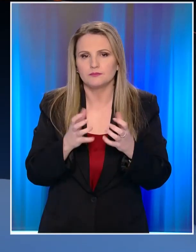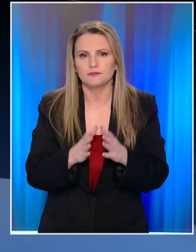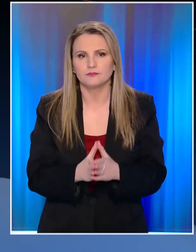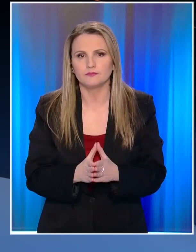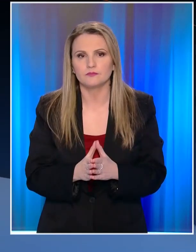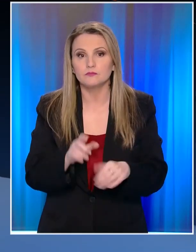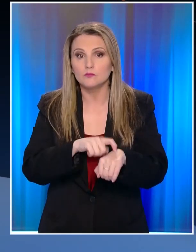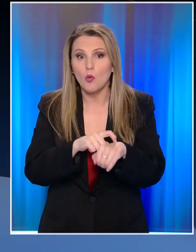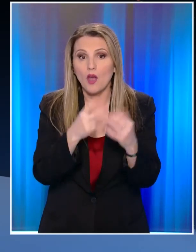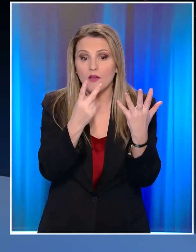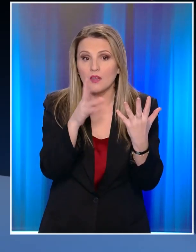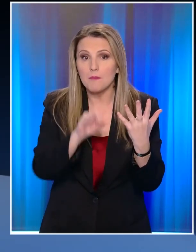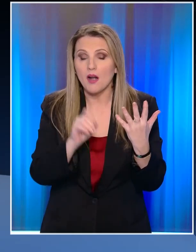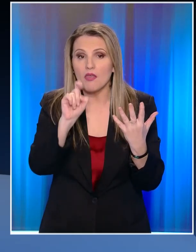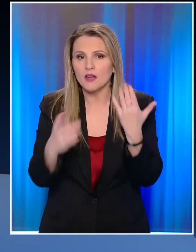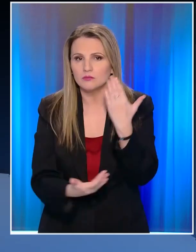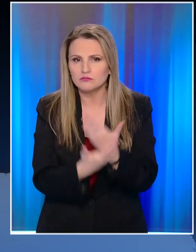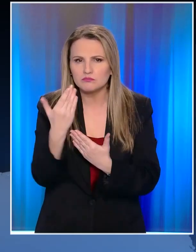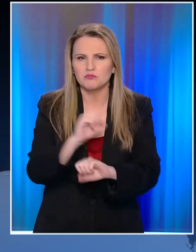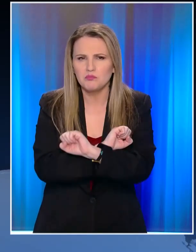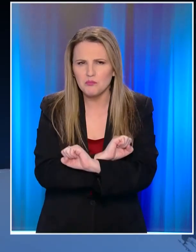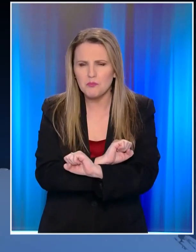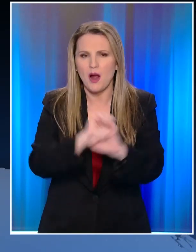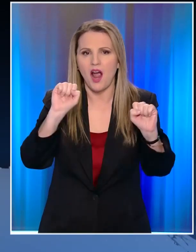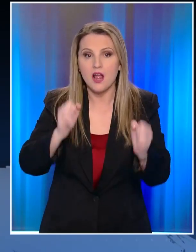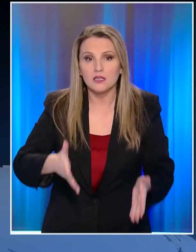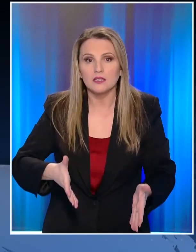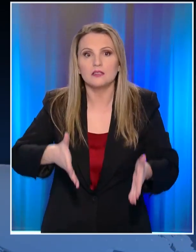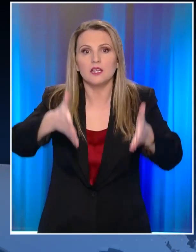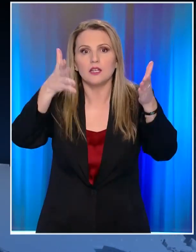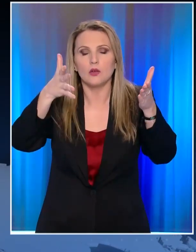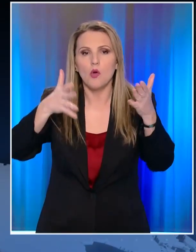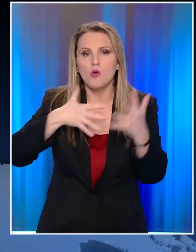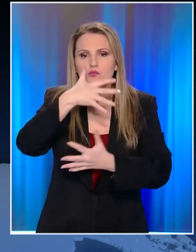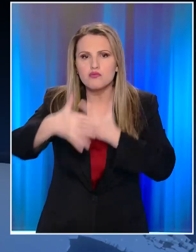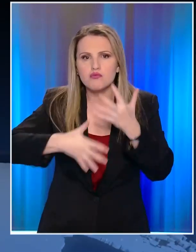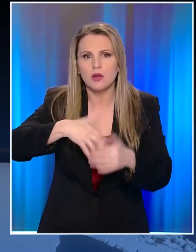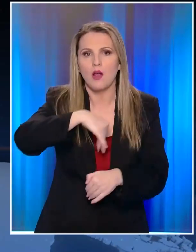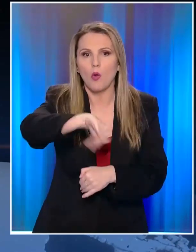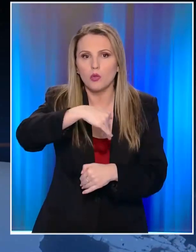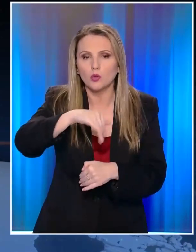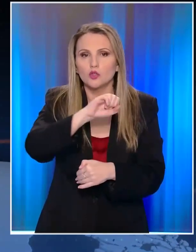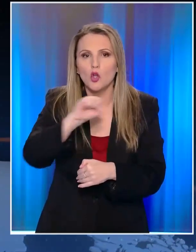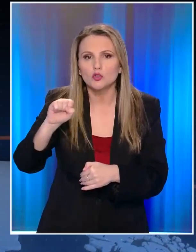Η ώρα είναι 7 παρα 10 το πρωί. Μια ισχυρή έκρηξη σε κτίριο προκαλεί αναστάτωση στη λεωφόρο Συγκρού.